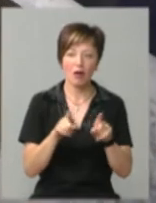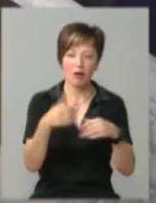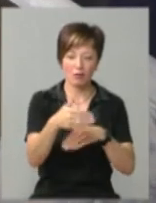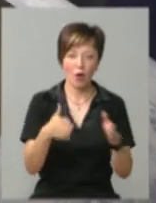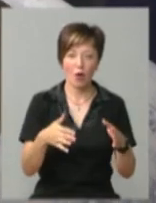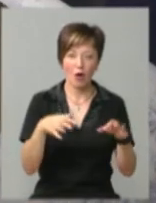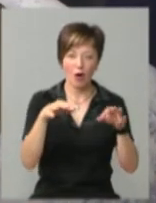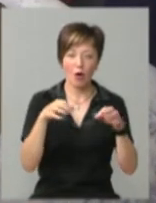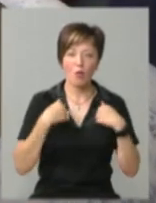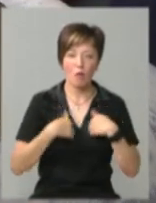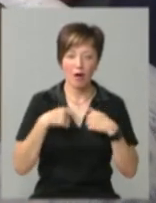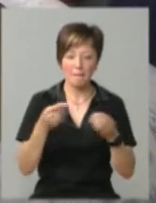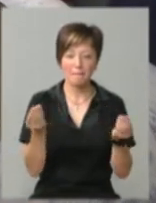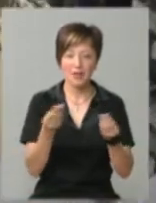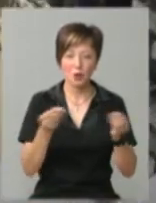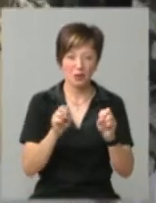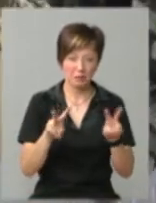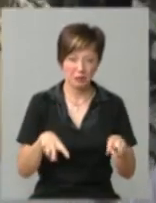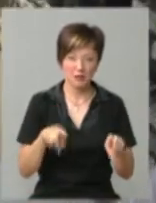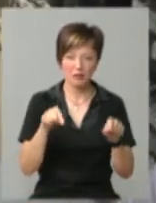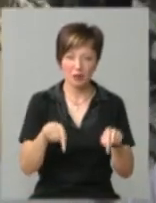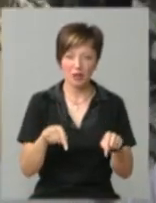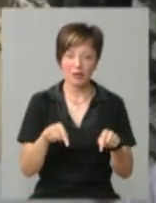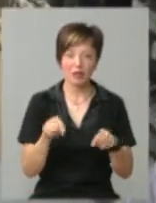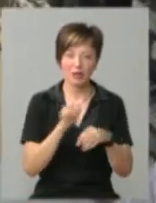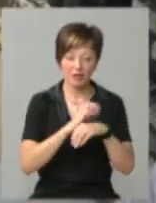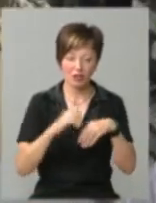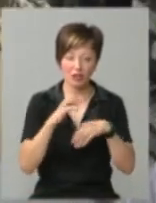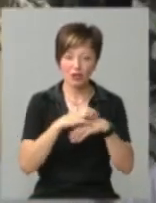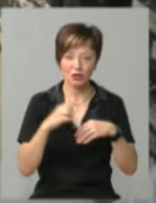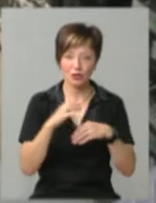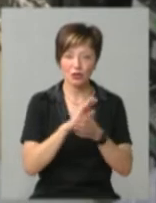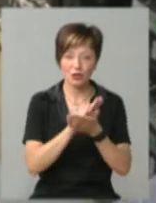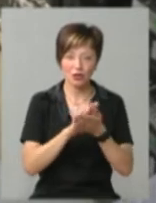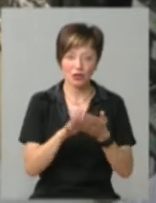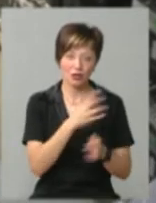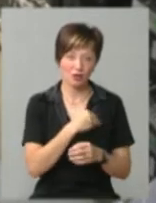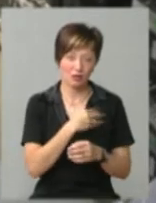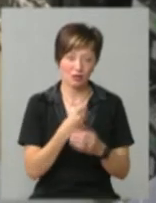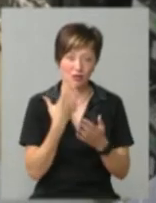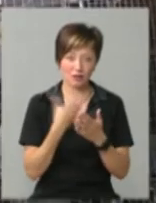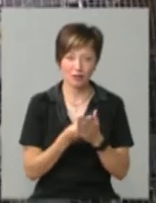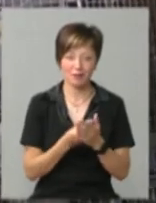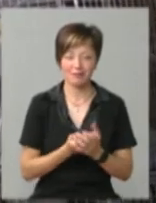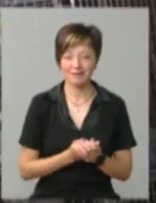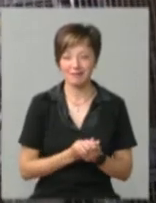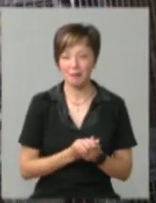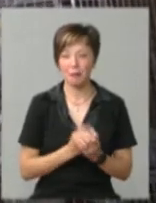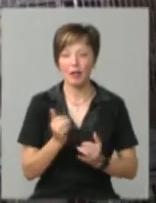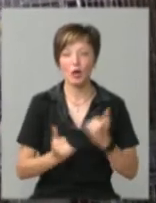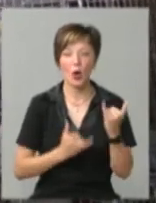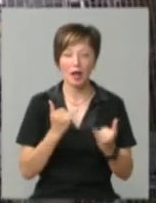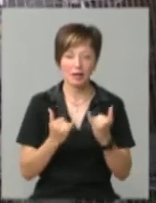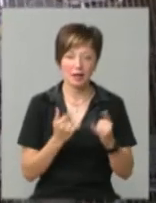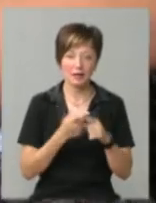пісок, в якому вони вичистують, купаються і вичистують мєх. Доглядати за